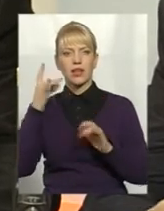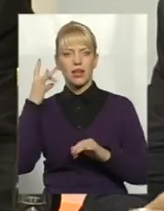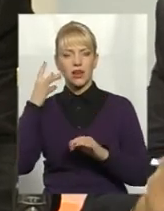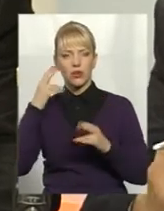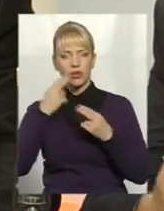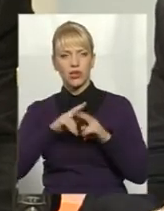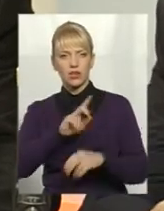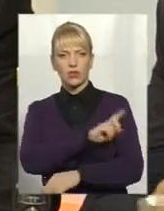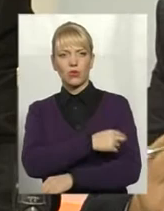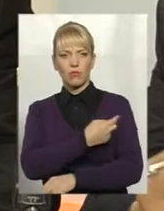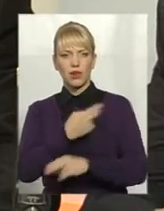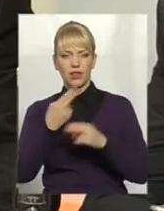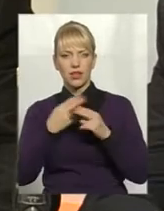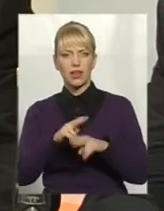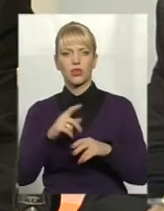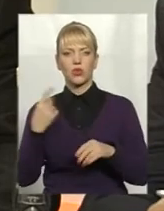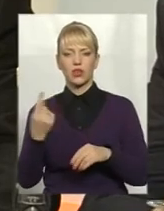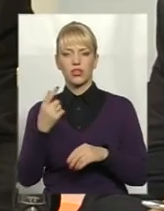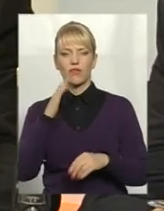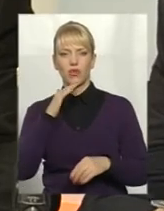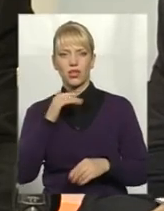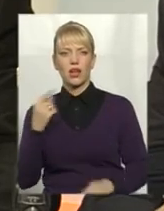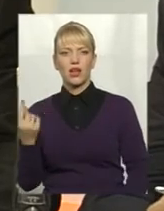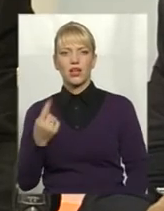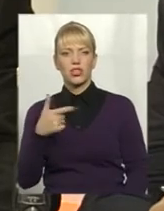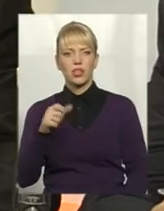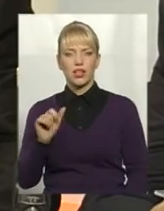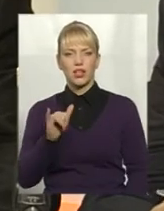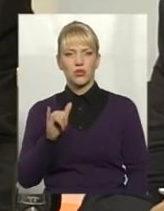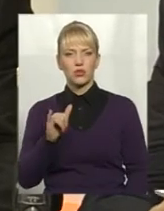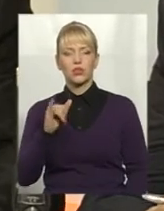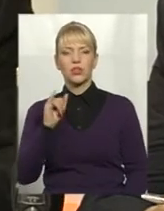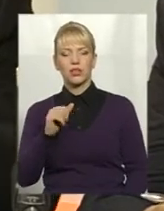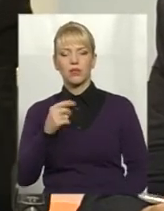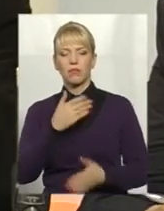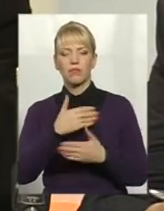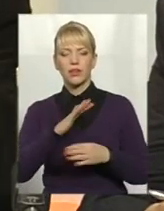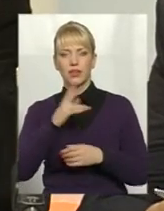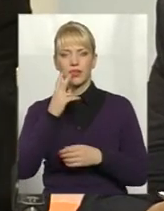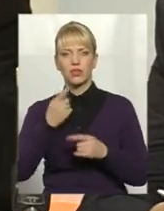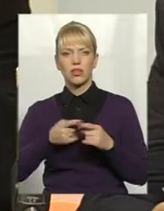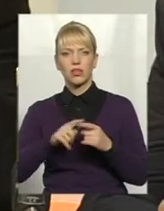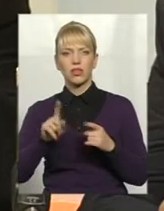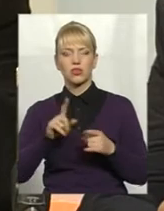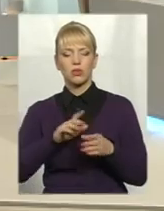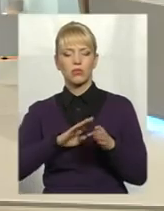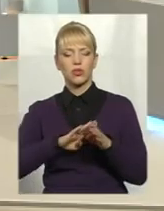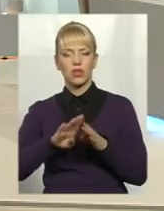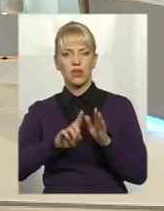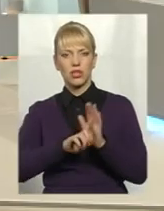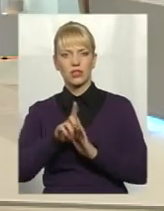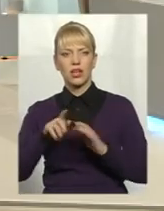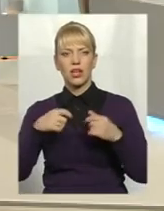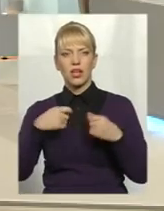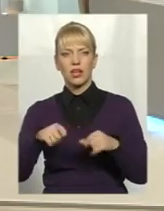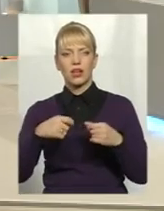медтехніку, за ліченіки води, за ліченіки газу. І ми, не дивлячись на те, що пішла реалізація спеціальної техніки